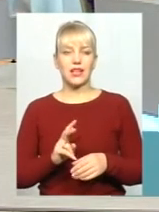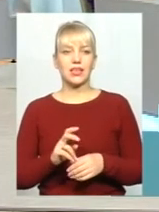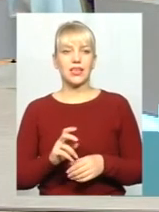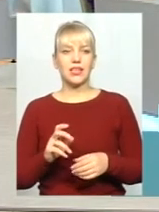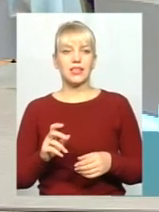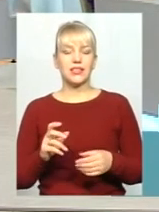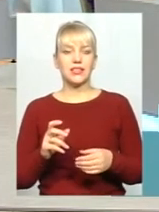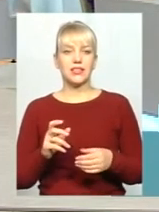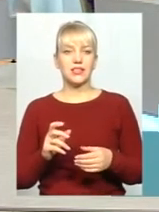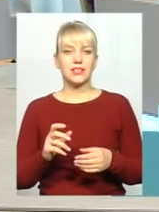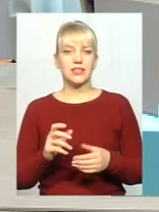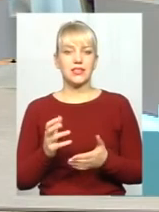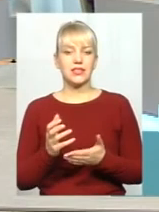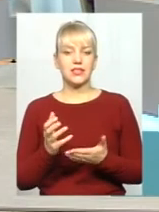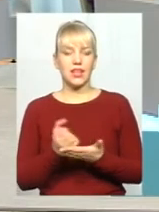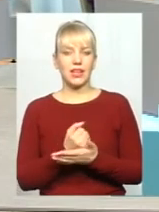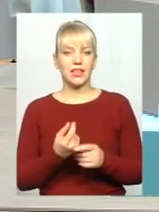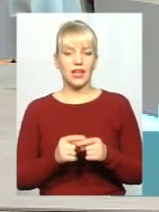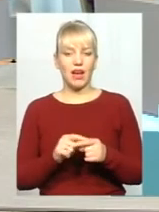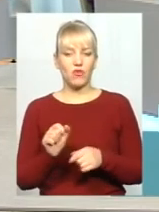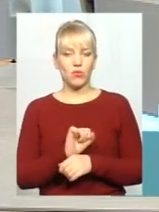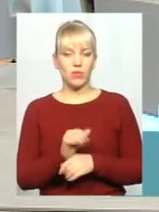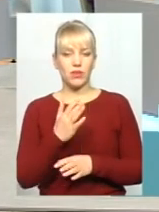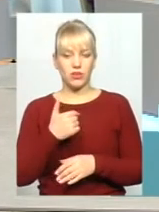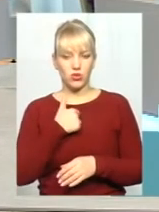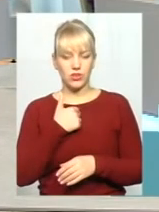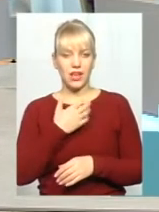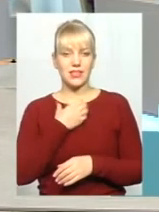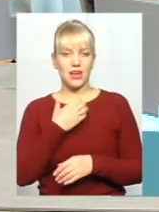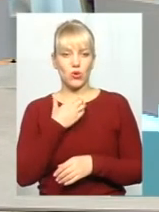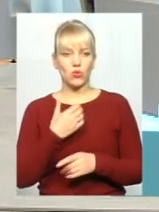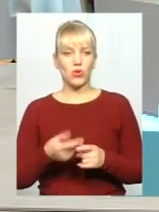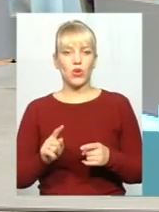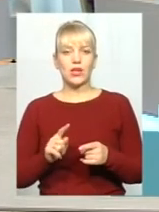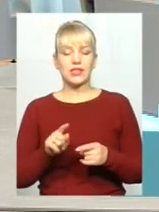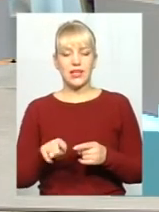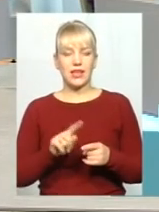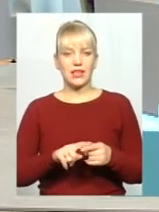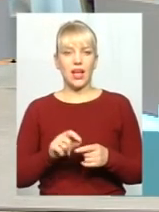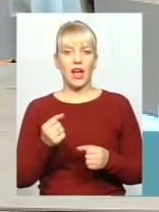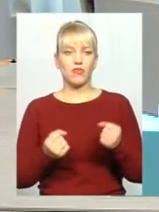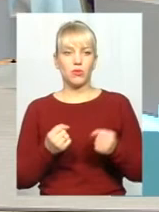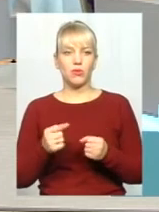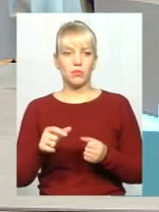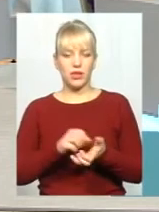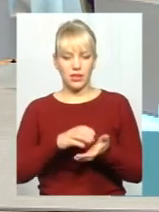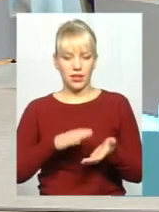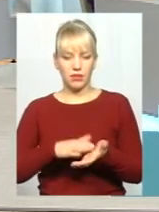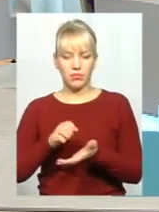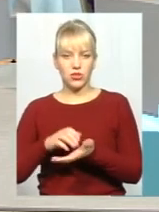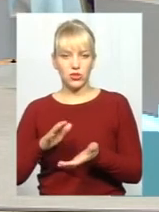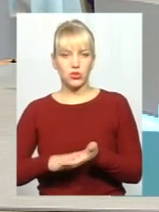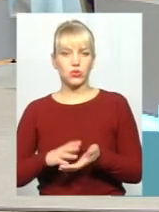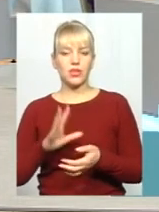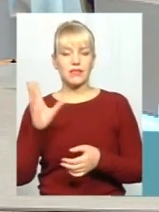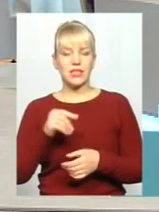автомобіля, так? Якщо я страхую автомобіль, українська реєстрація, я подаю туди, вношу всі свої повністю дані. Відповідно,